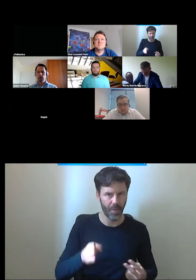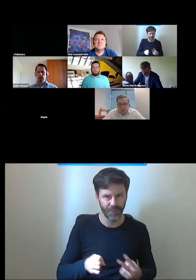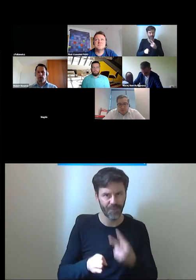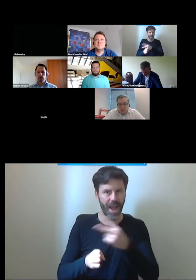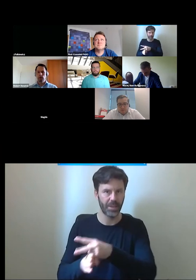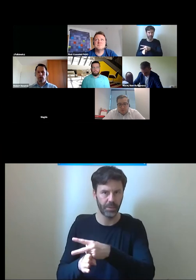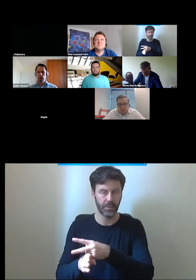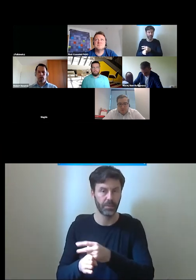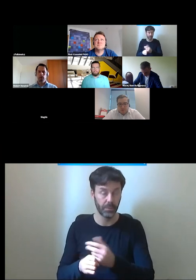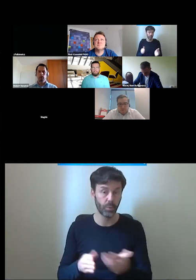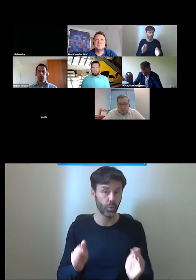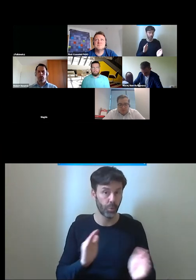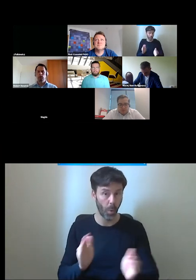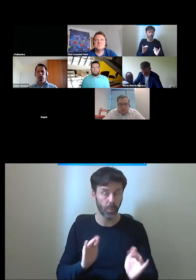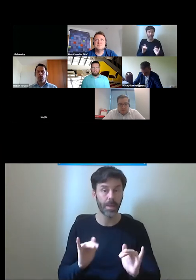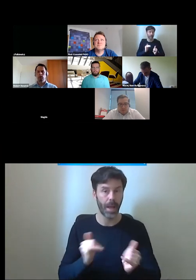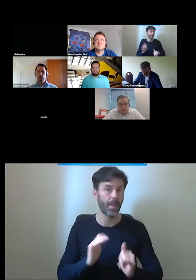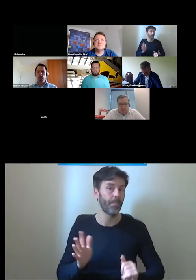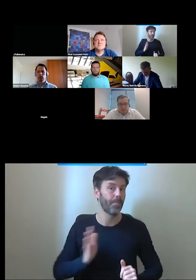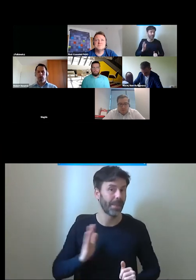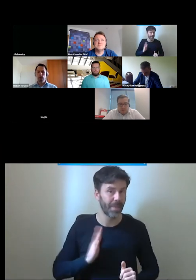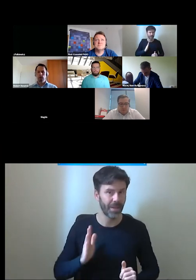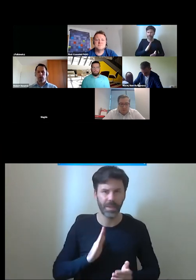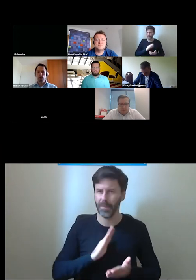sposób bezpieczny bezproblemowy bezawaryjny